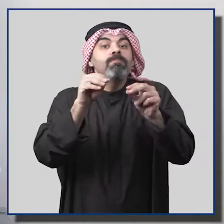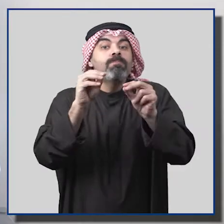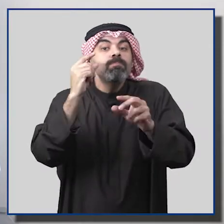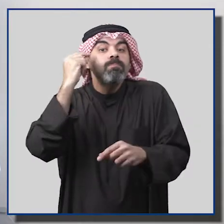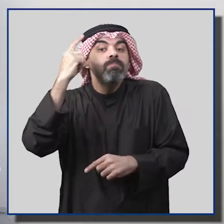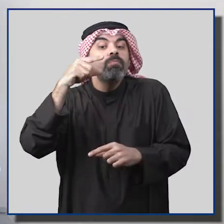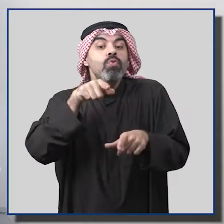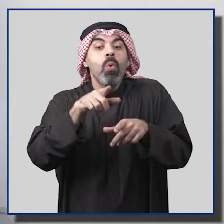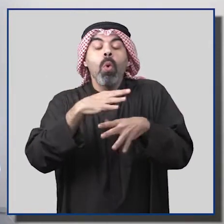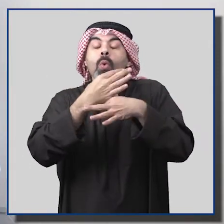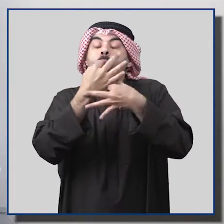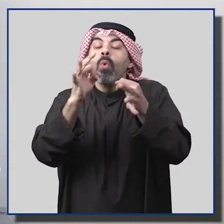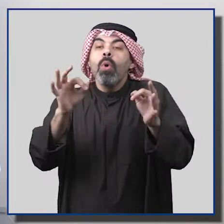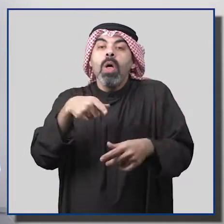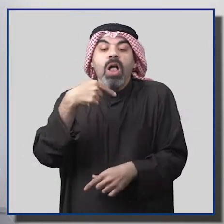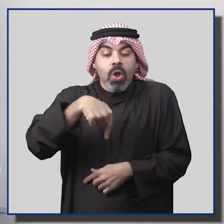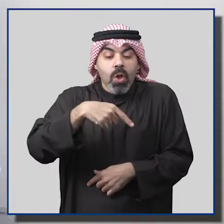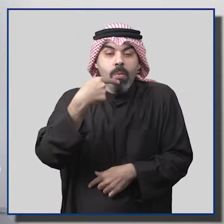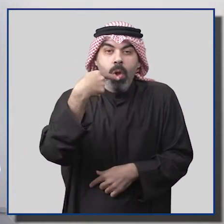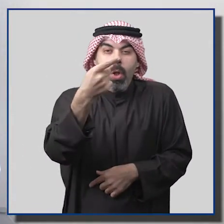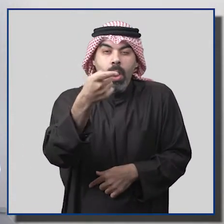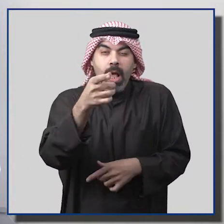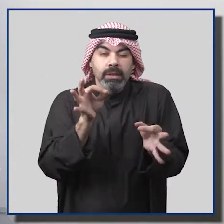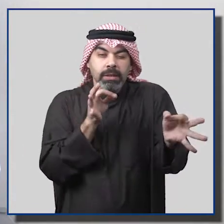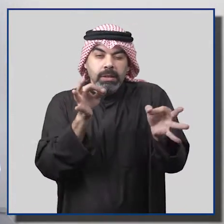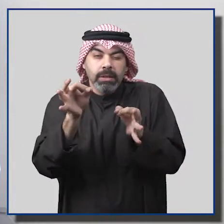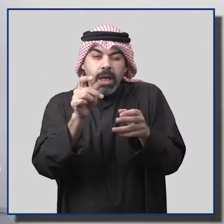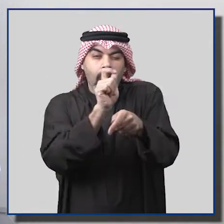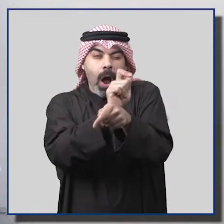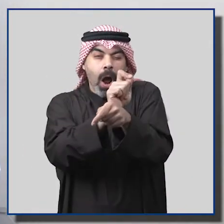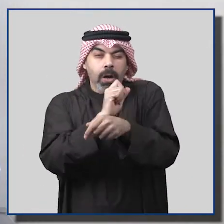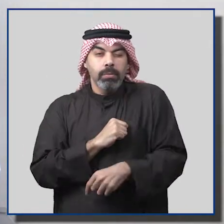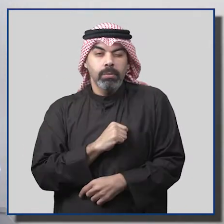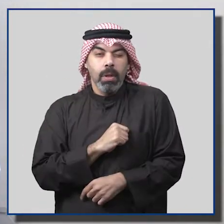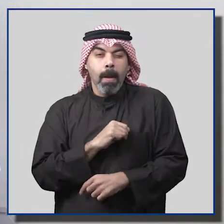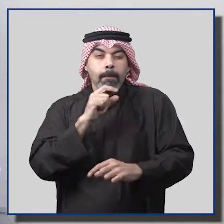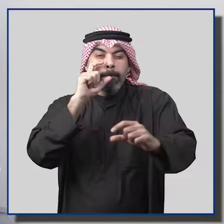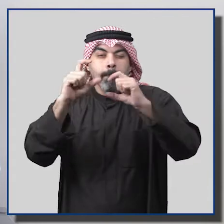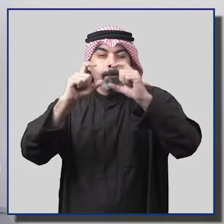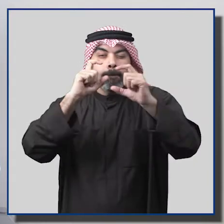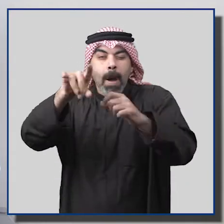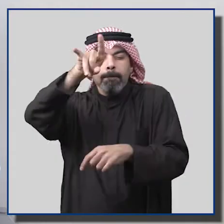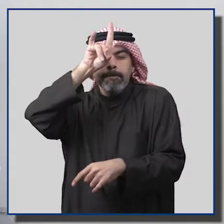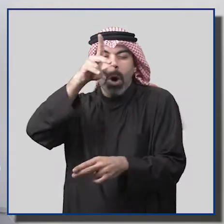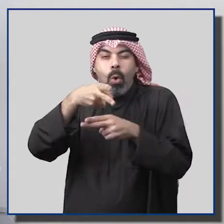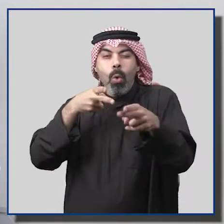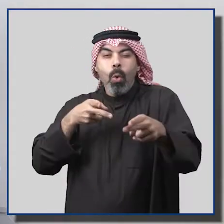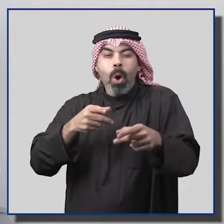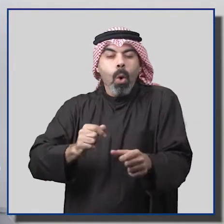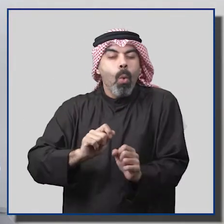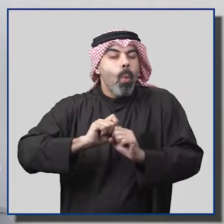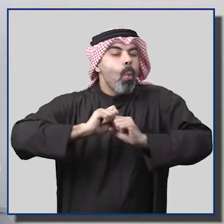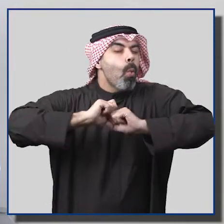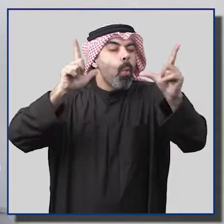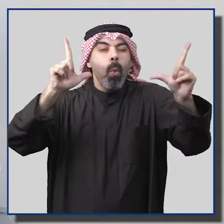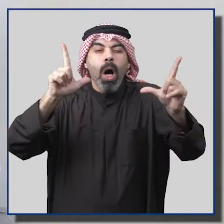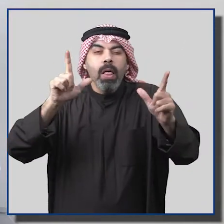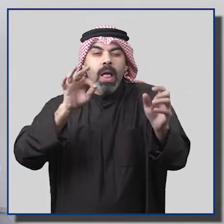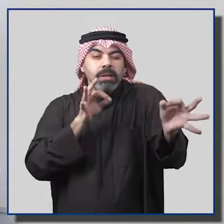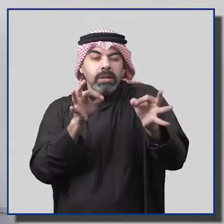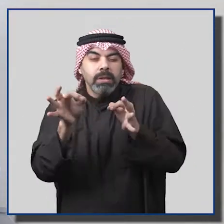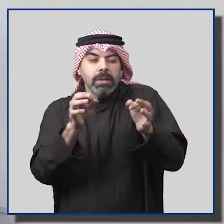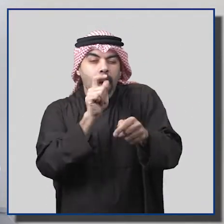رح أكلمكم اليوم عن سياسة القروض بنك الكويت المركزي وضع سياسة واضحة ومحددة